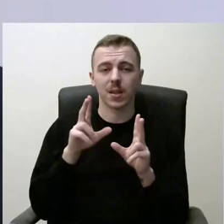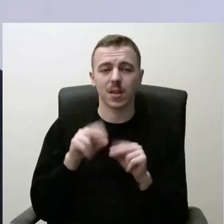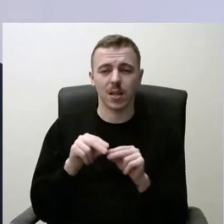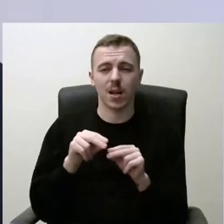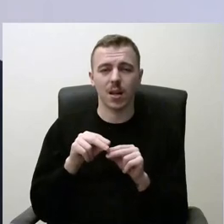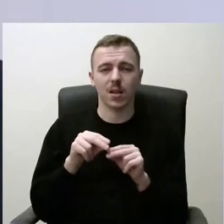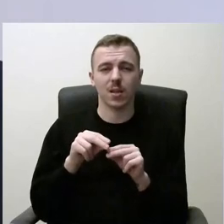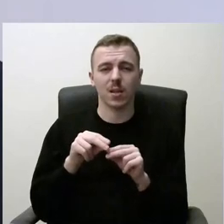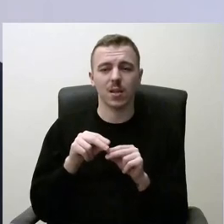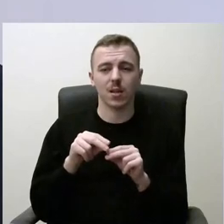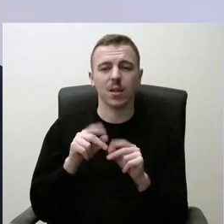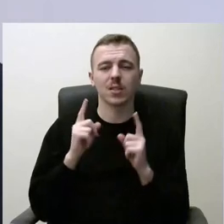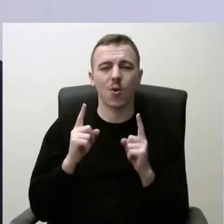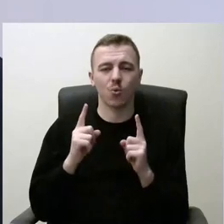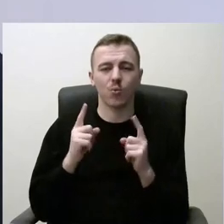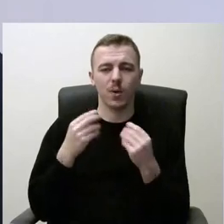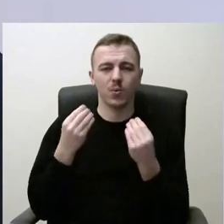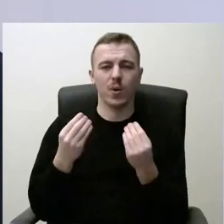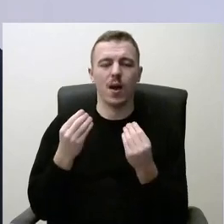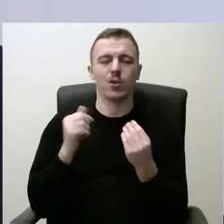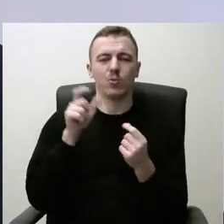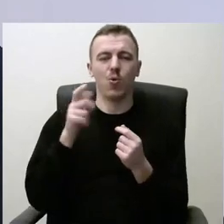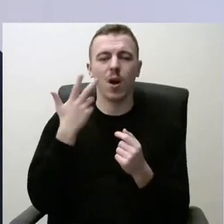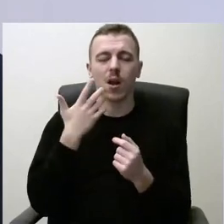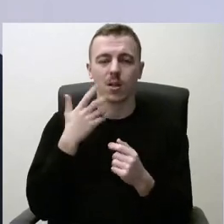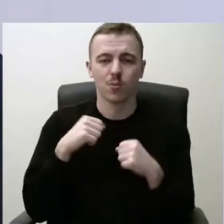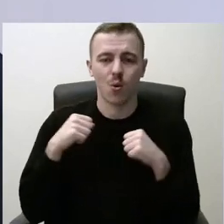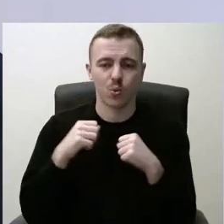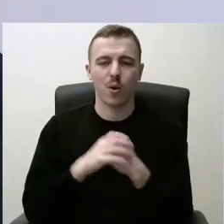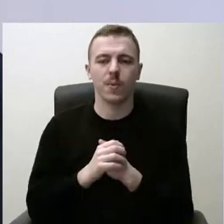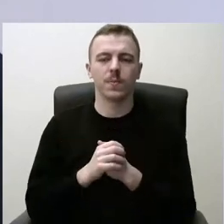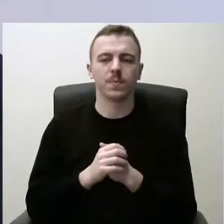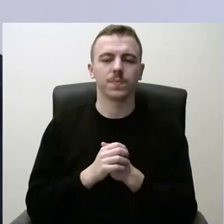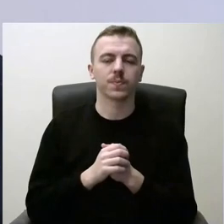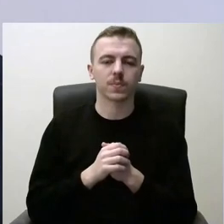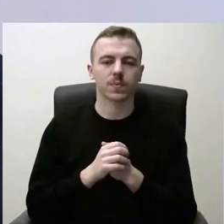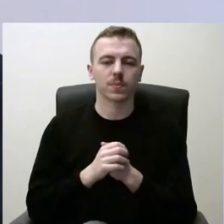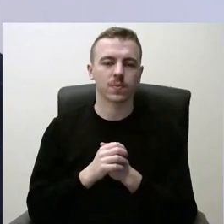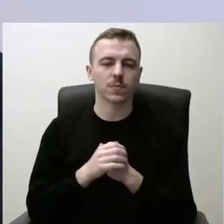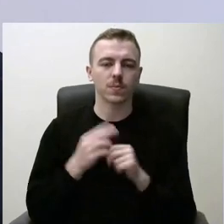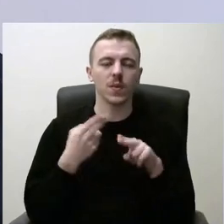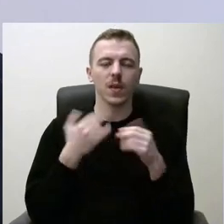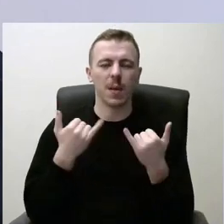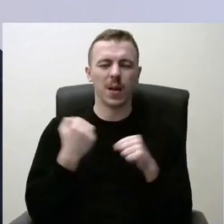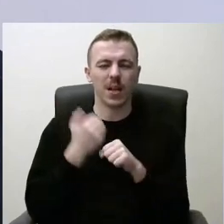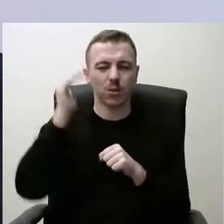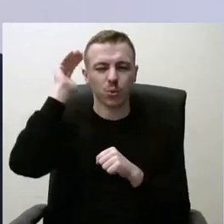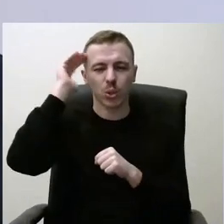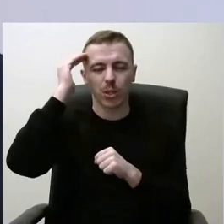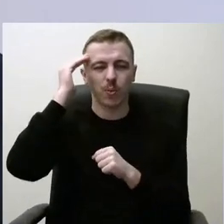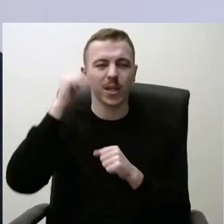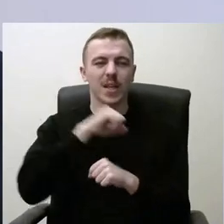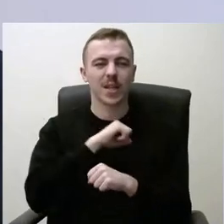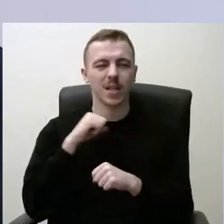saugumą žmogui ten sportuojant. Taip pat būtinai reikėtų susirūpinti jau dabar ir iš karto. Susirūpinti gyditojo